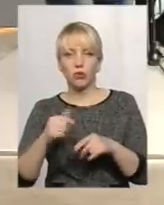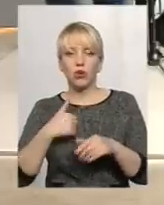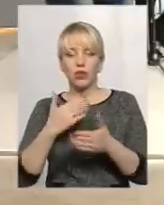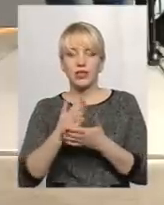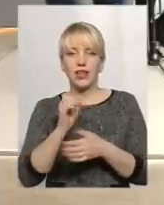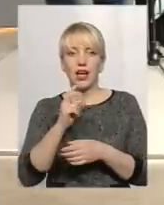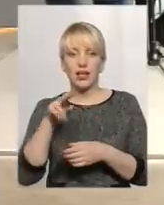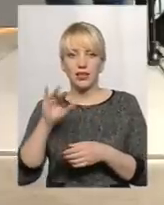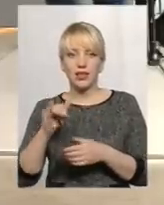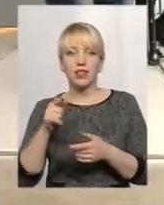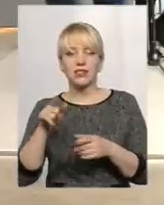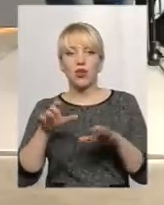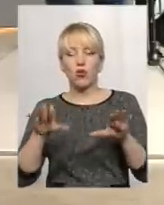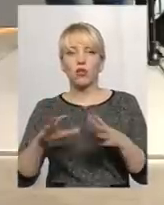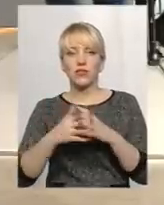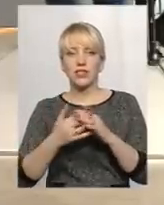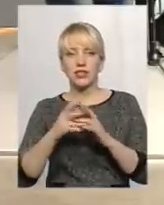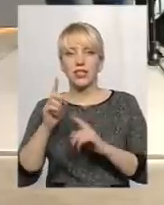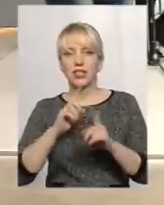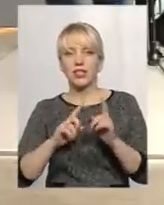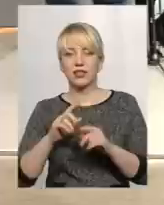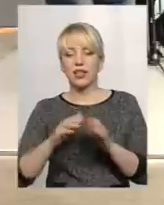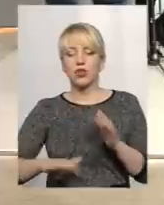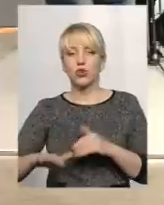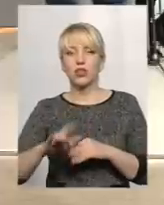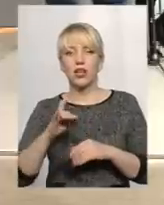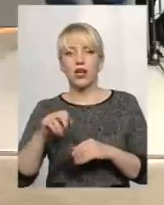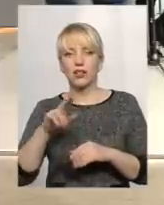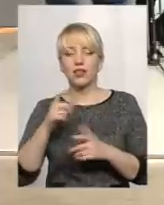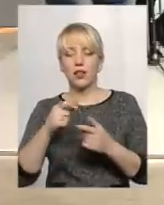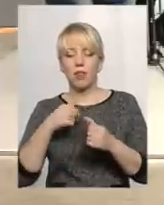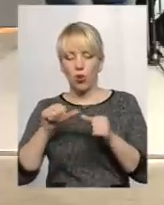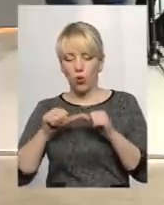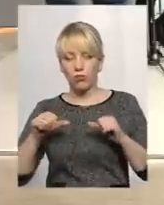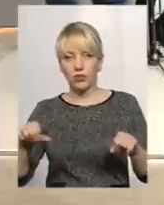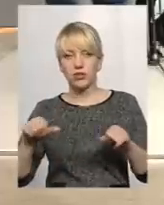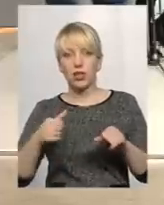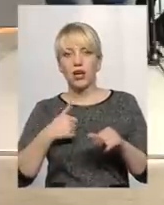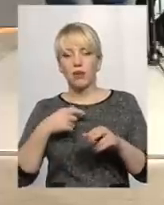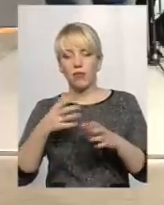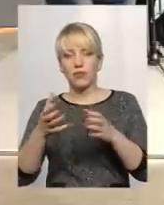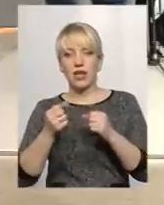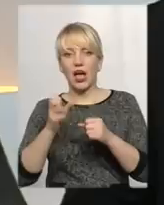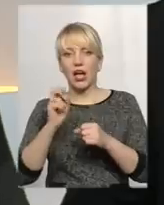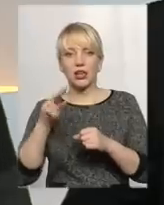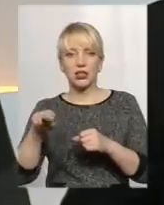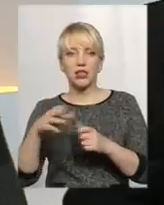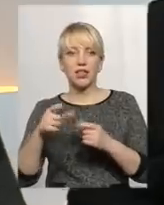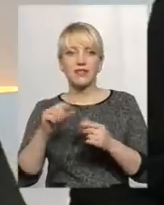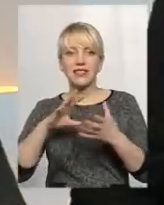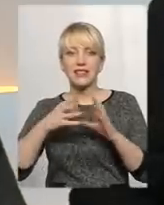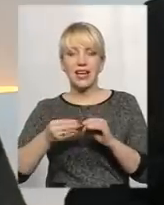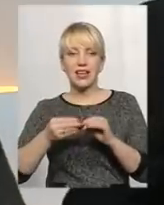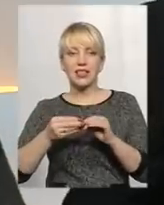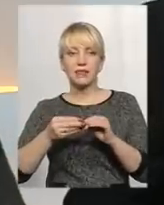органами середування, а це голови, сільський крад, територіальний громад, де ми комісійно отримаємо такий акт, який взагалі не